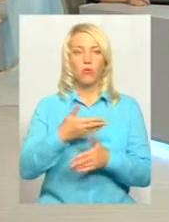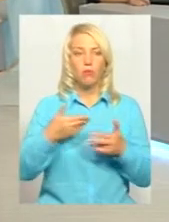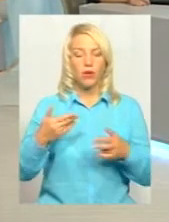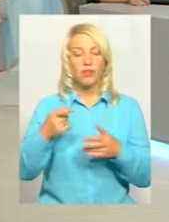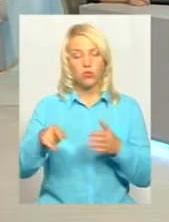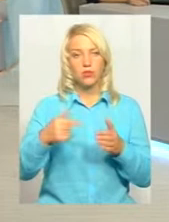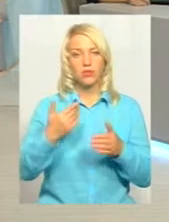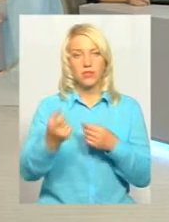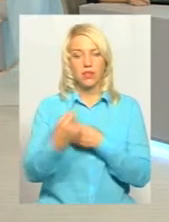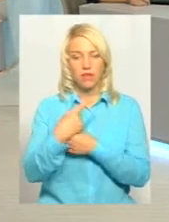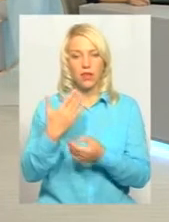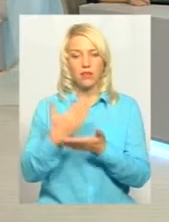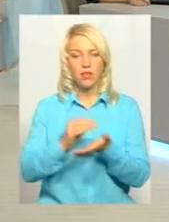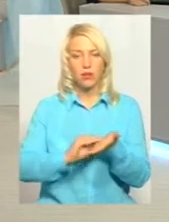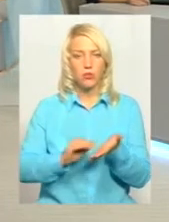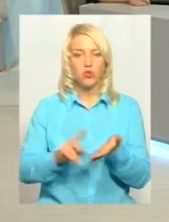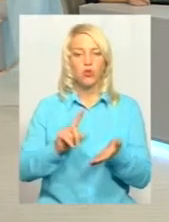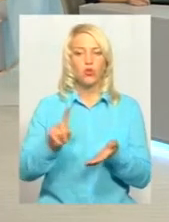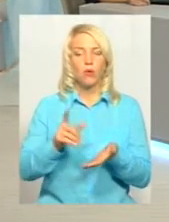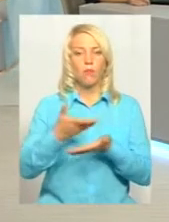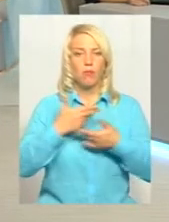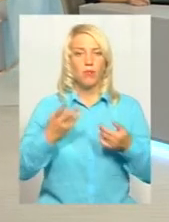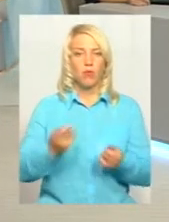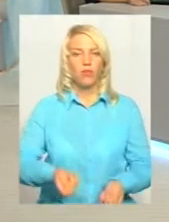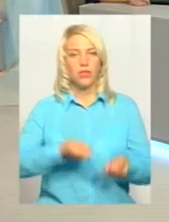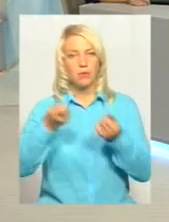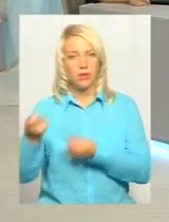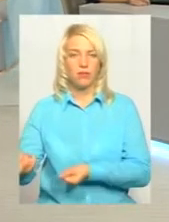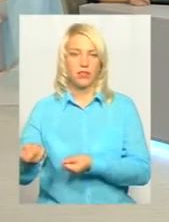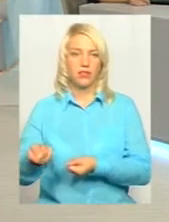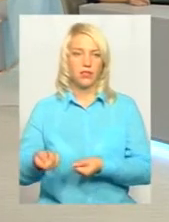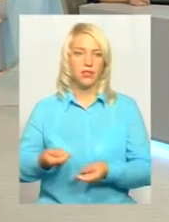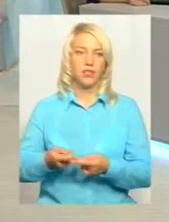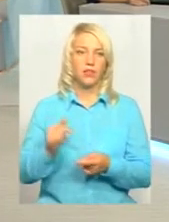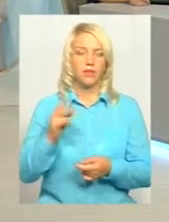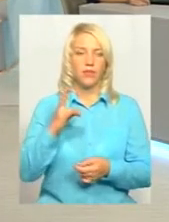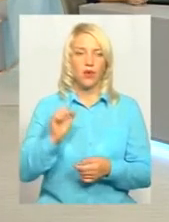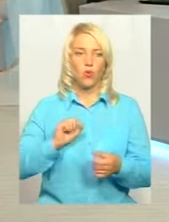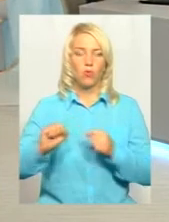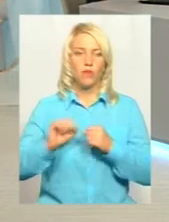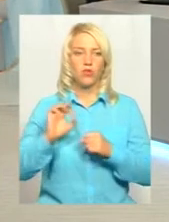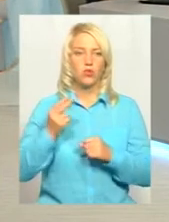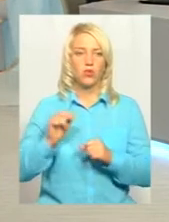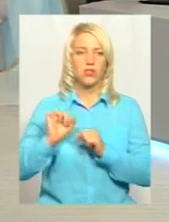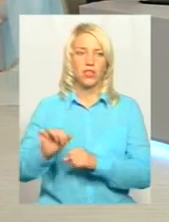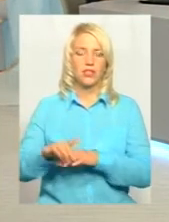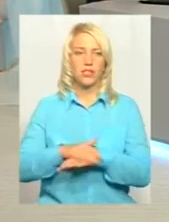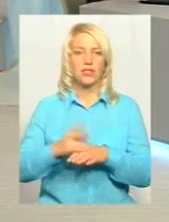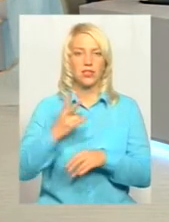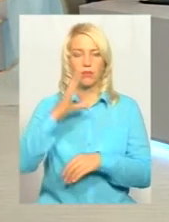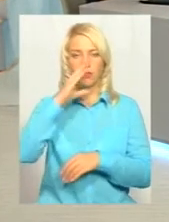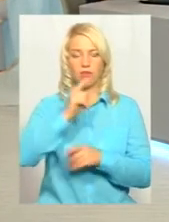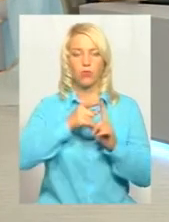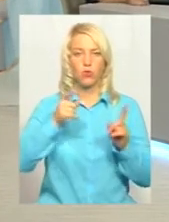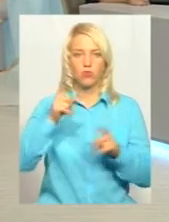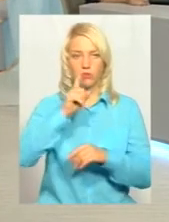довести до наших громадян. Це є відповідні доручення, і ми також на управління судзахисту населення. встигнути продовж місяця, так?